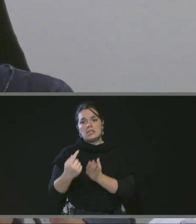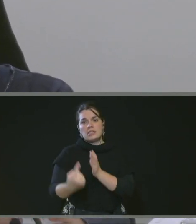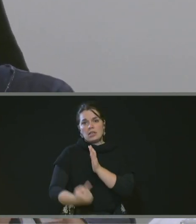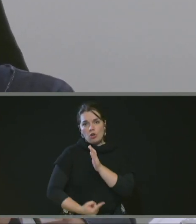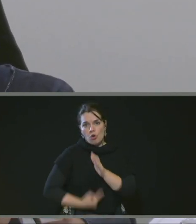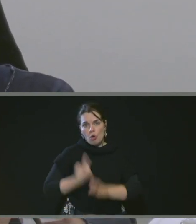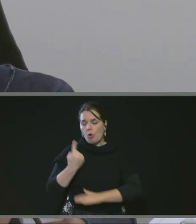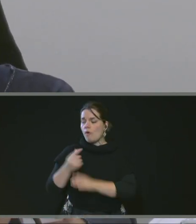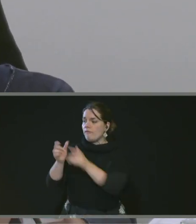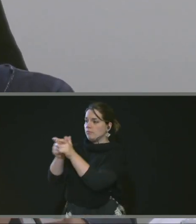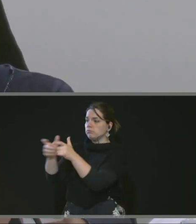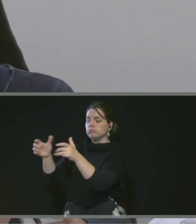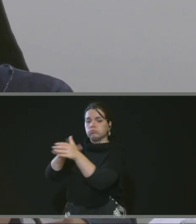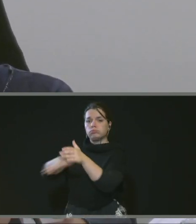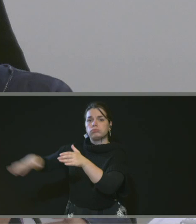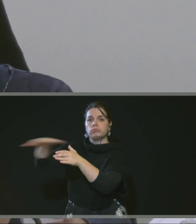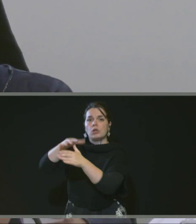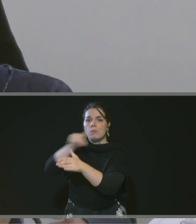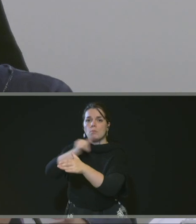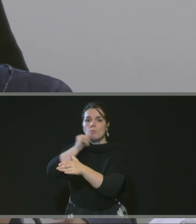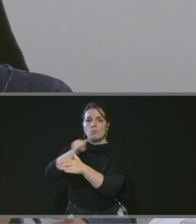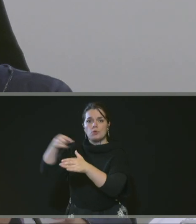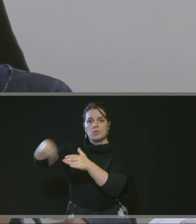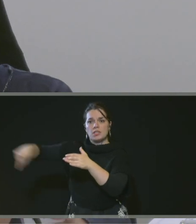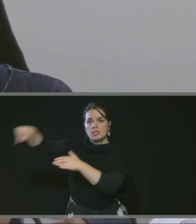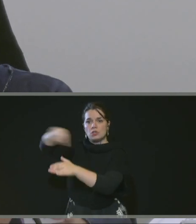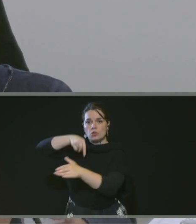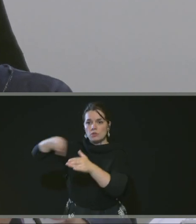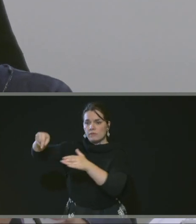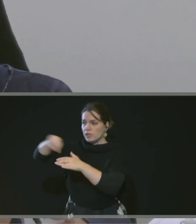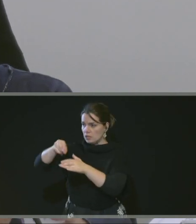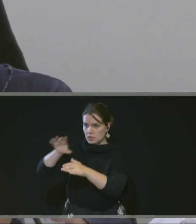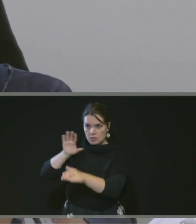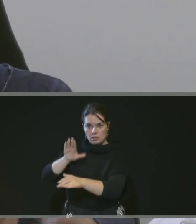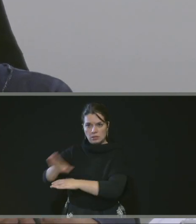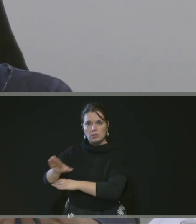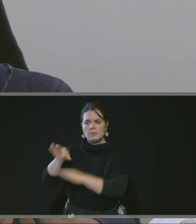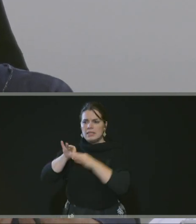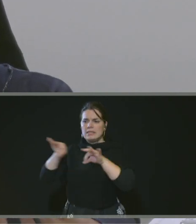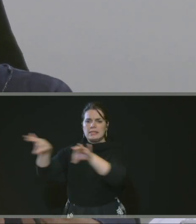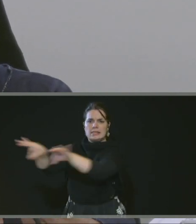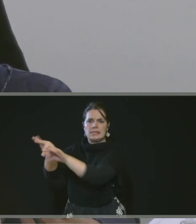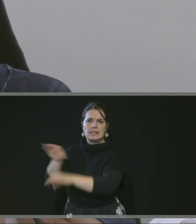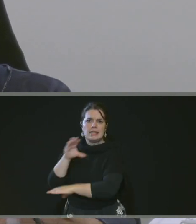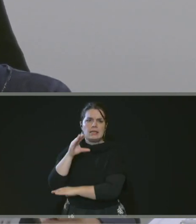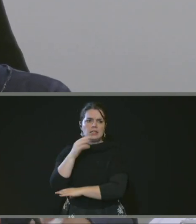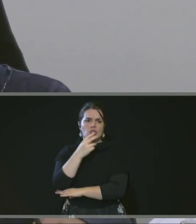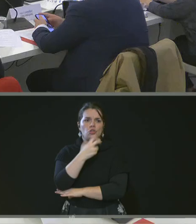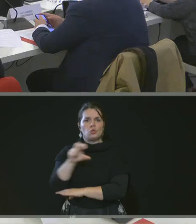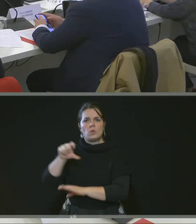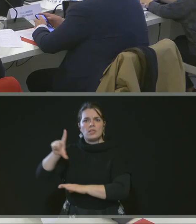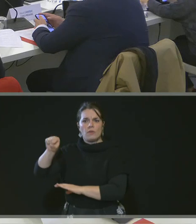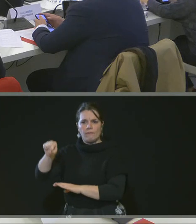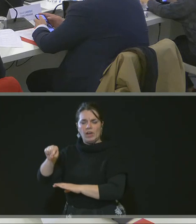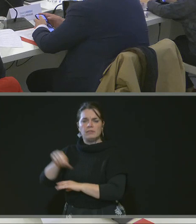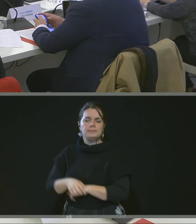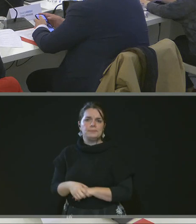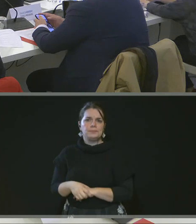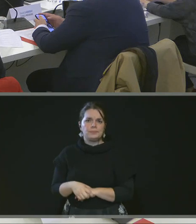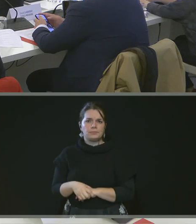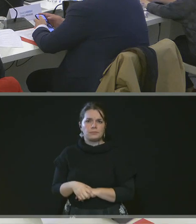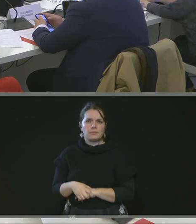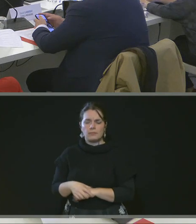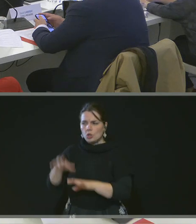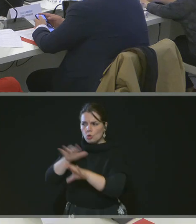situé sur la commune de Petit-Quevillis, Saint-Cru-Etienne-de-Laye, cadastré à section BH 298 et 320, d'une contenance